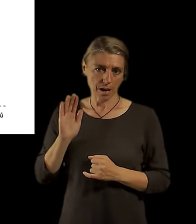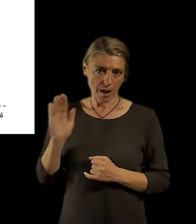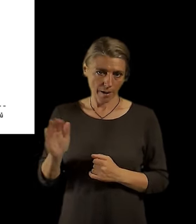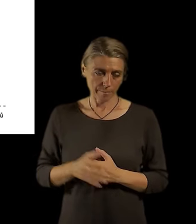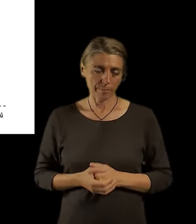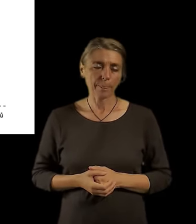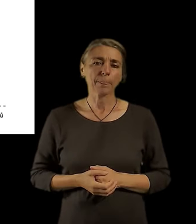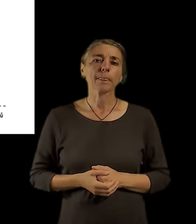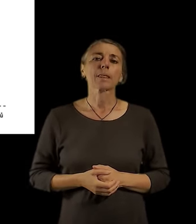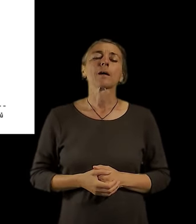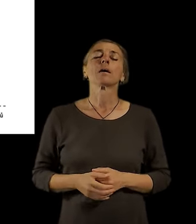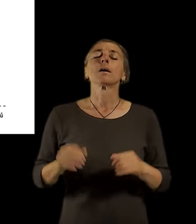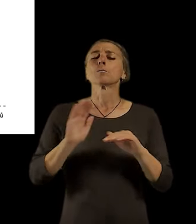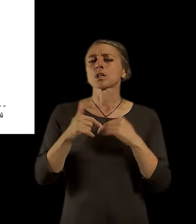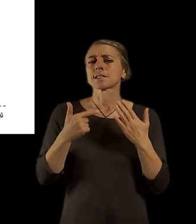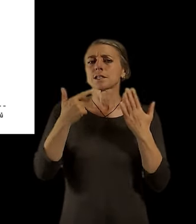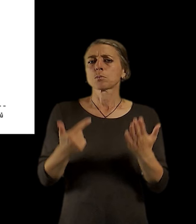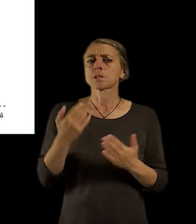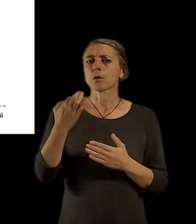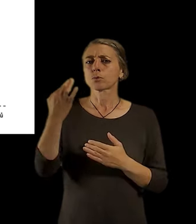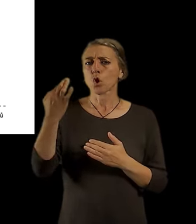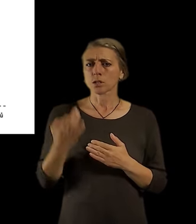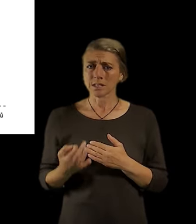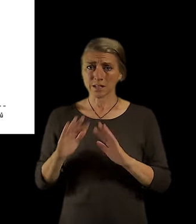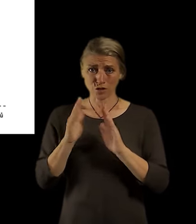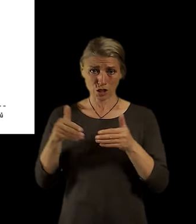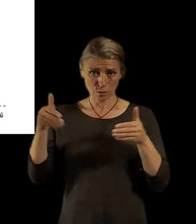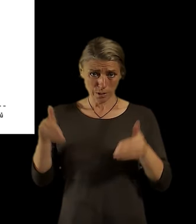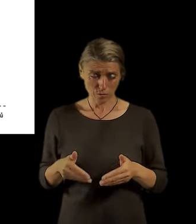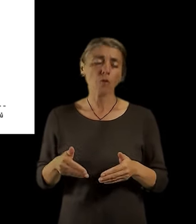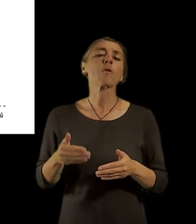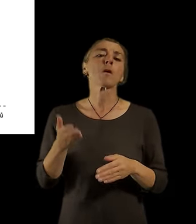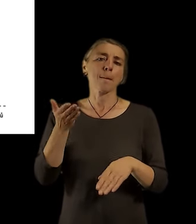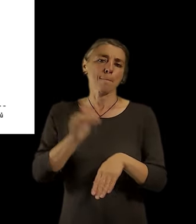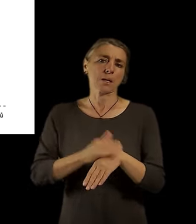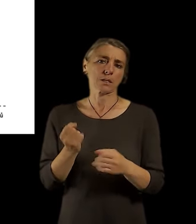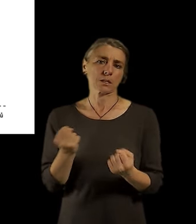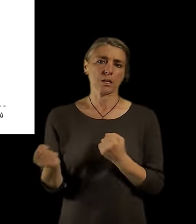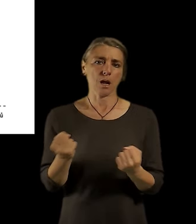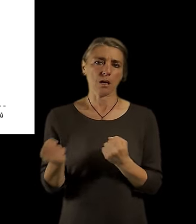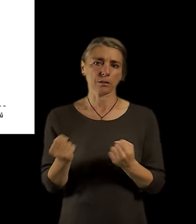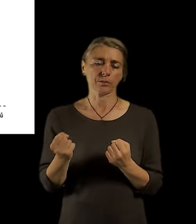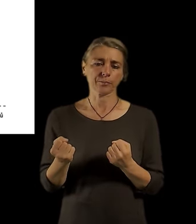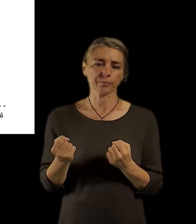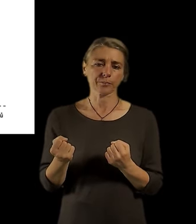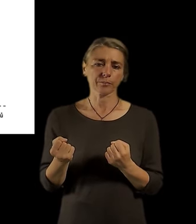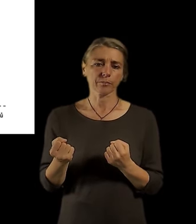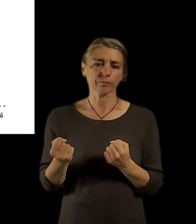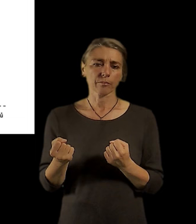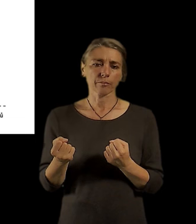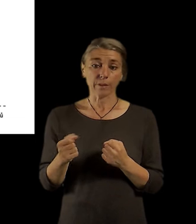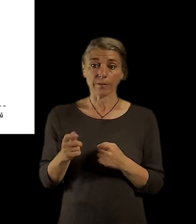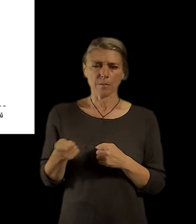Zhruba tři čtvrtě všech pohlebních kapacit je ve zprávě magistrátu. A když vidíte tady ten, já teda nevím, co je laser,